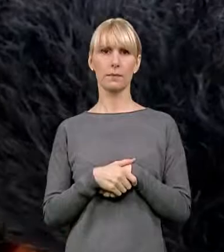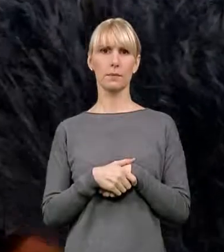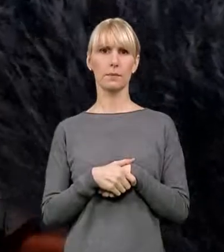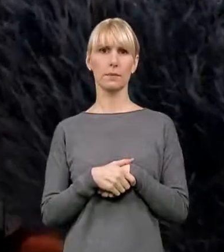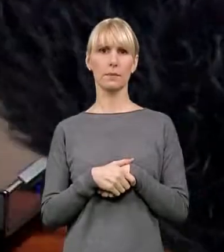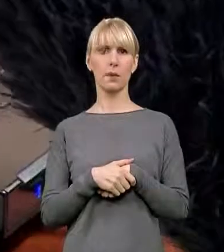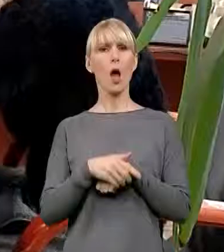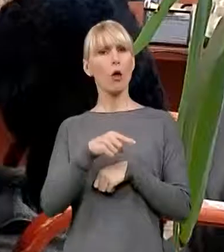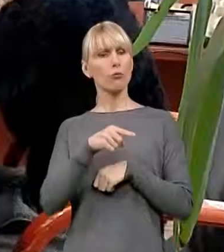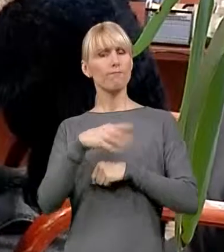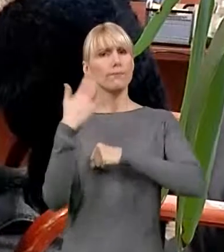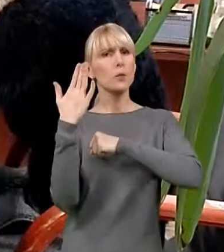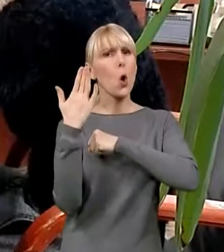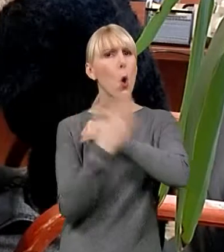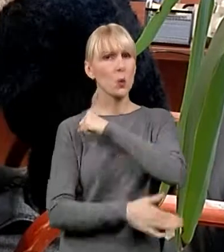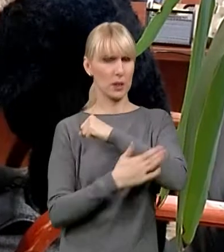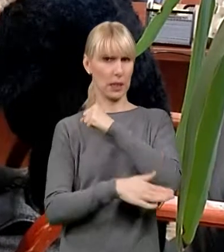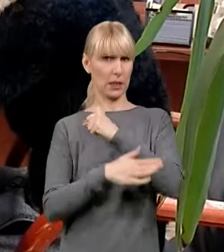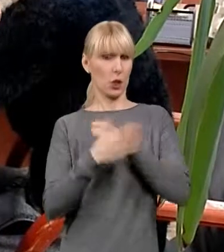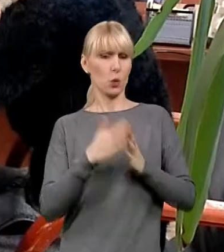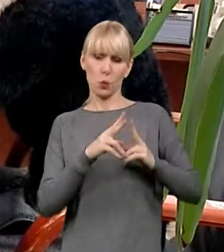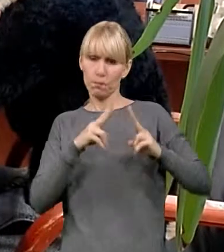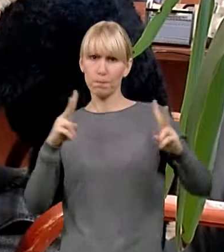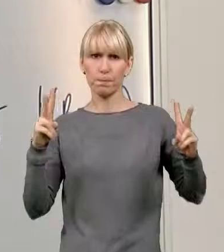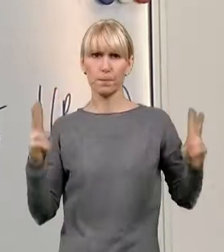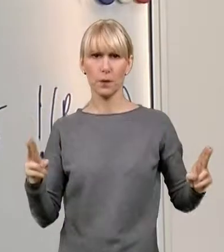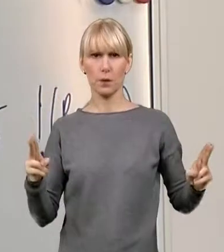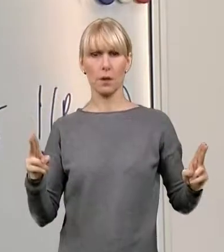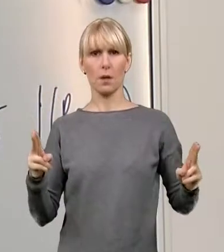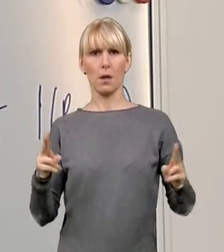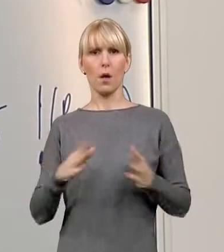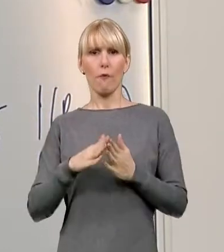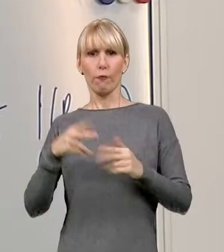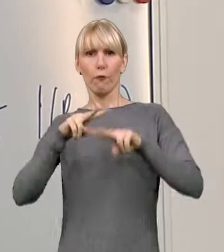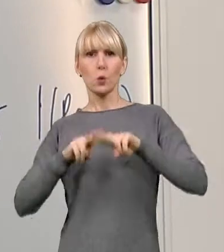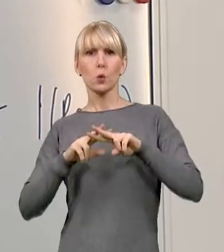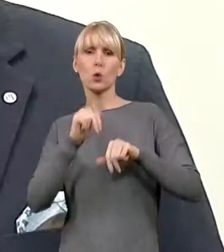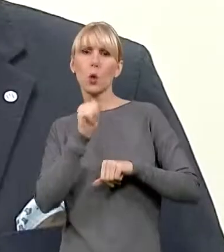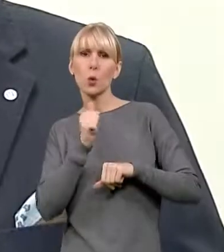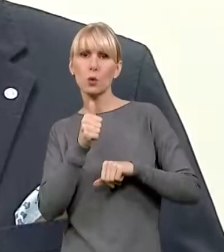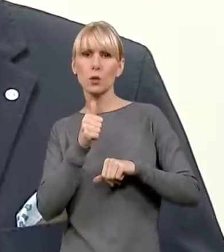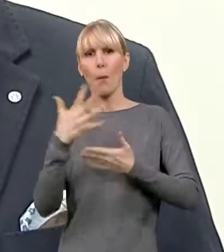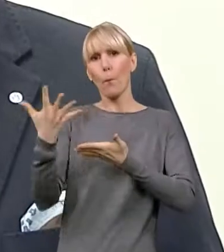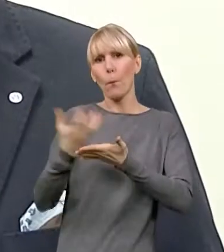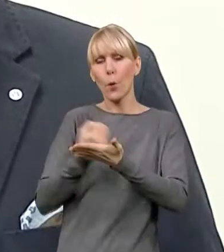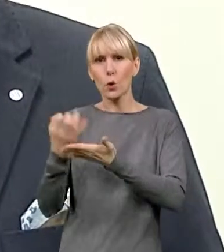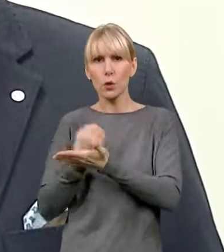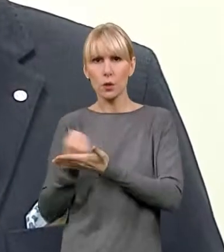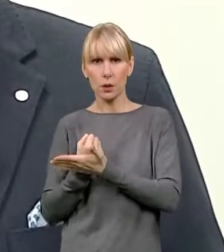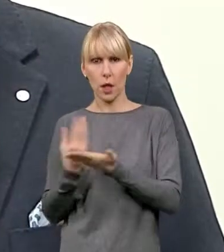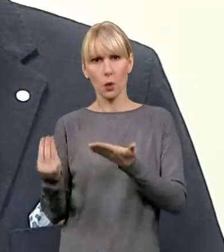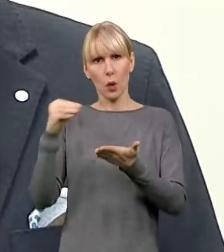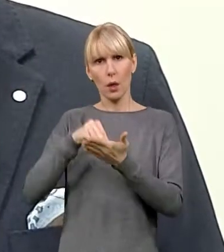To ostatnia szansa, żeby w tej ostatniej perspektywie Unii Europejskiej pozyskać te funduszy dotacyjne,